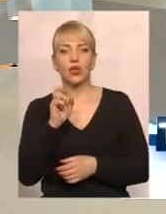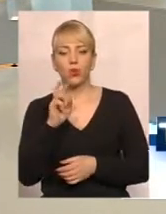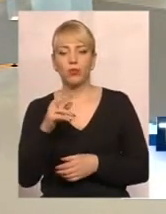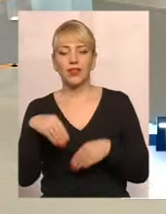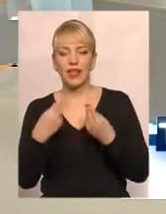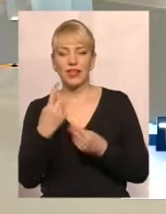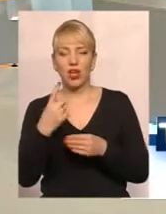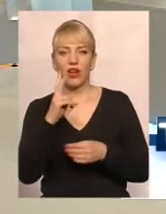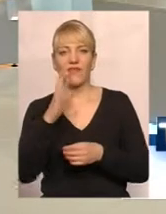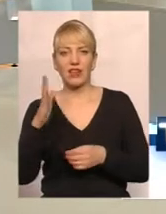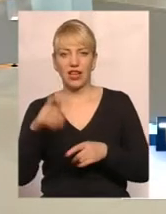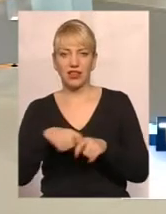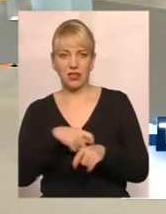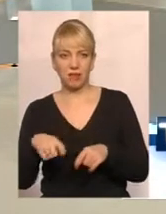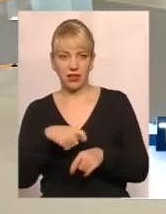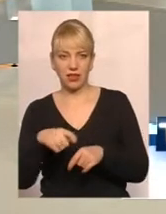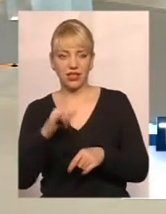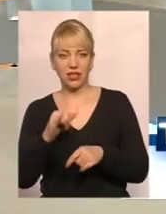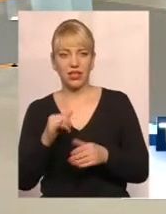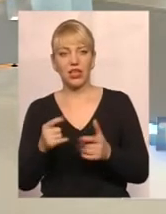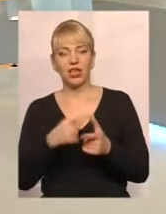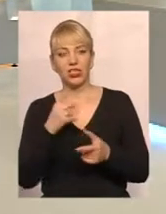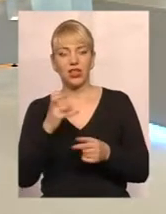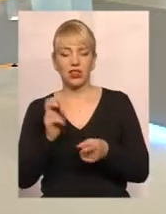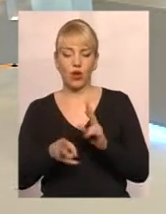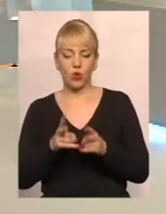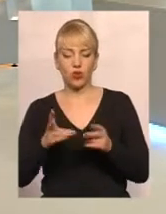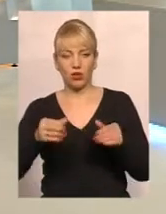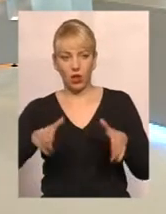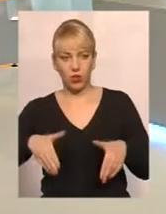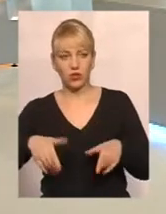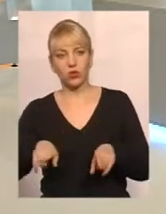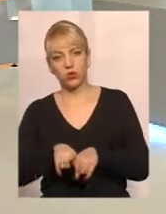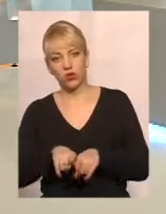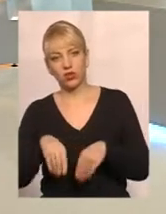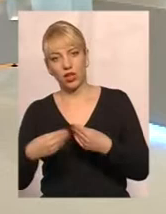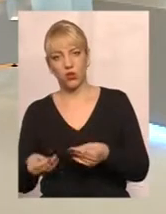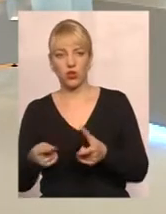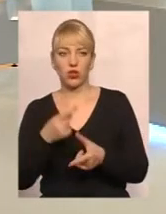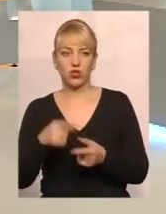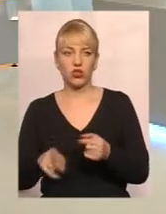квадратний метр? І чи на кухню, на коридор теж дають, чи ні?